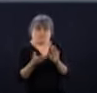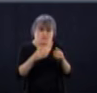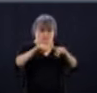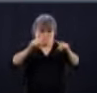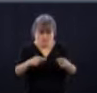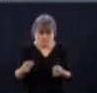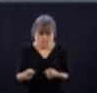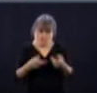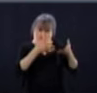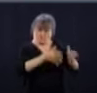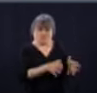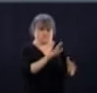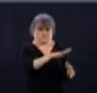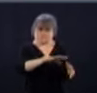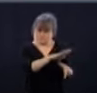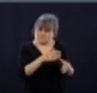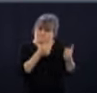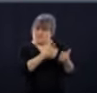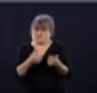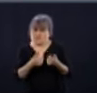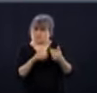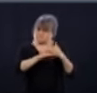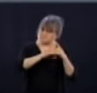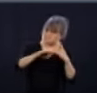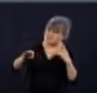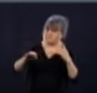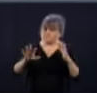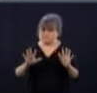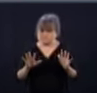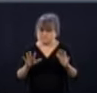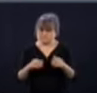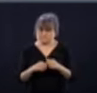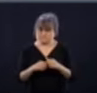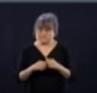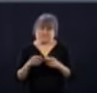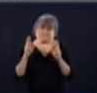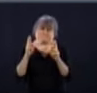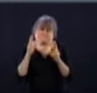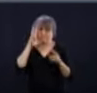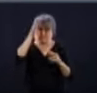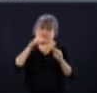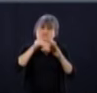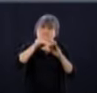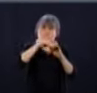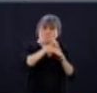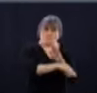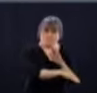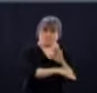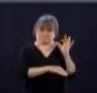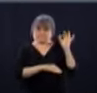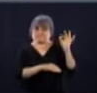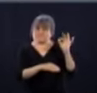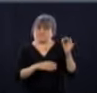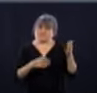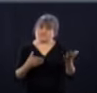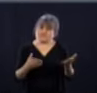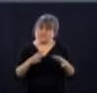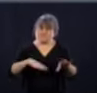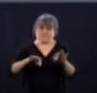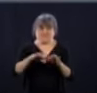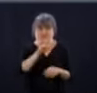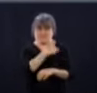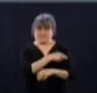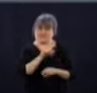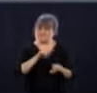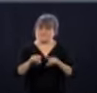stabiliser, que ça va diminuer. Mais effectivement, on devait mettre à profit l'ensemble des hôpitaux de Montréal. On n'en sortait pas. Sinon,